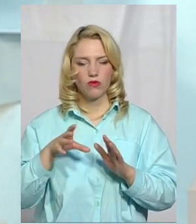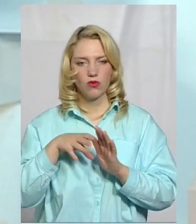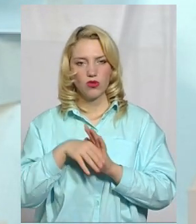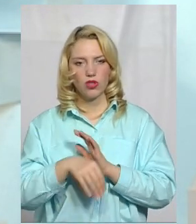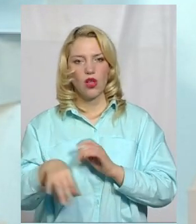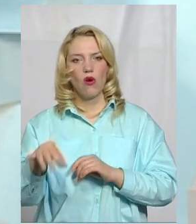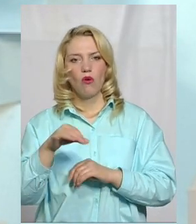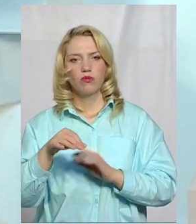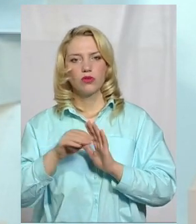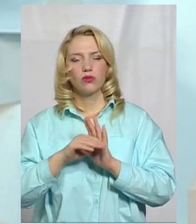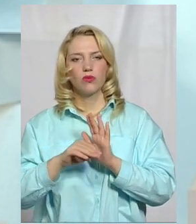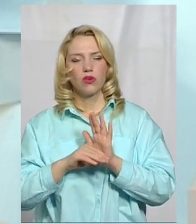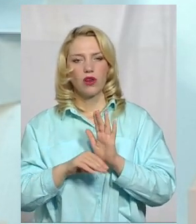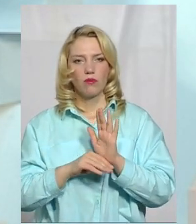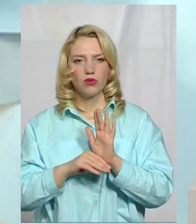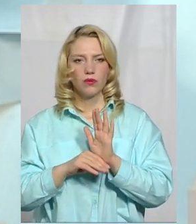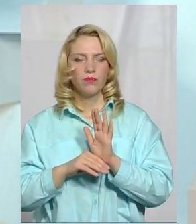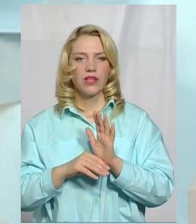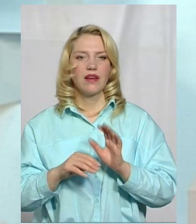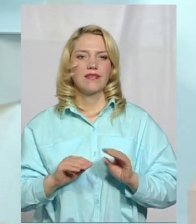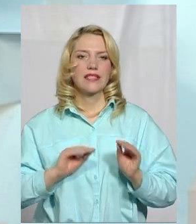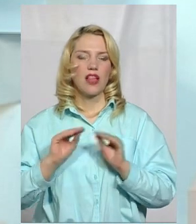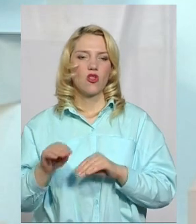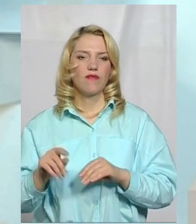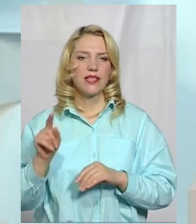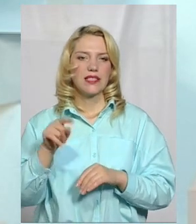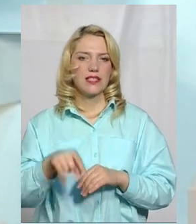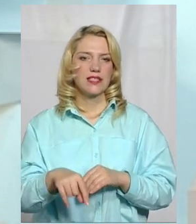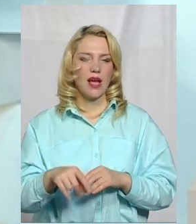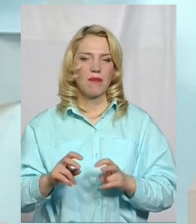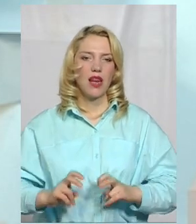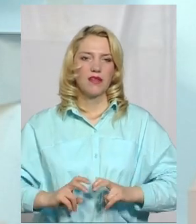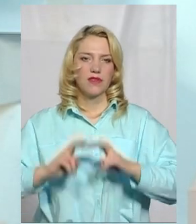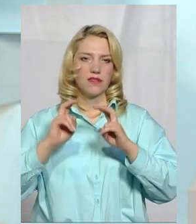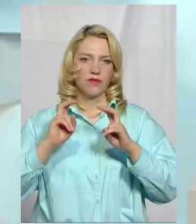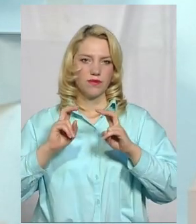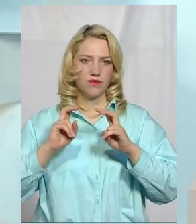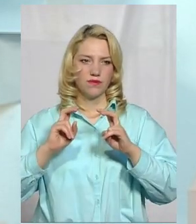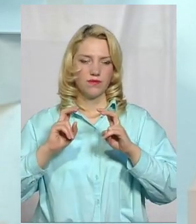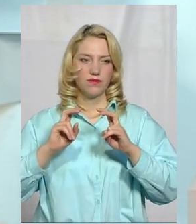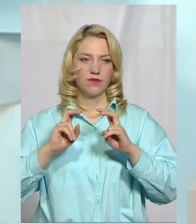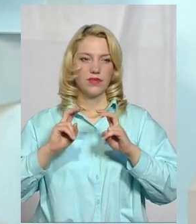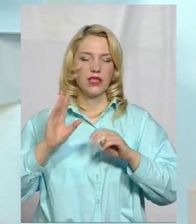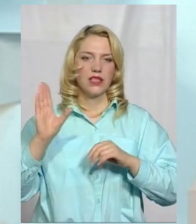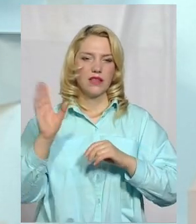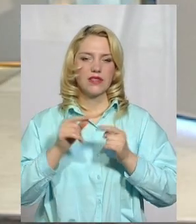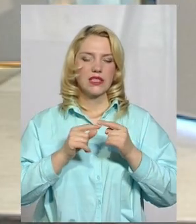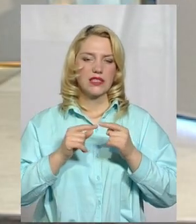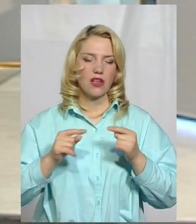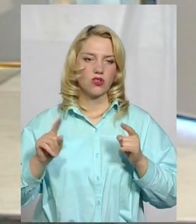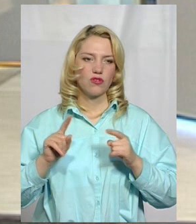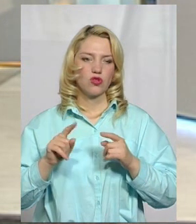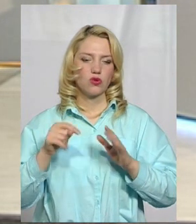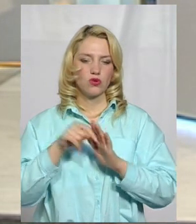в обласну програму встановлення саме ліфту, всіх заходів, що